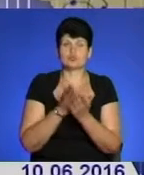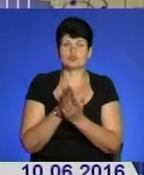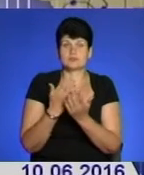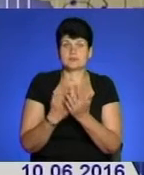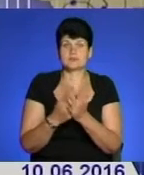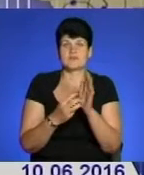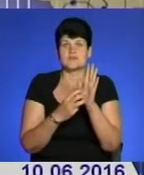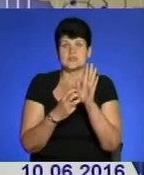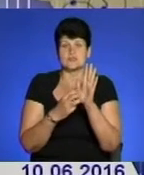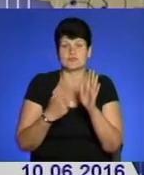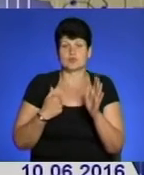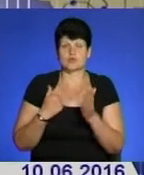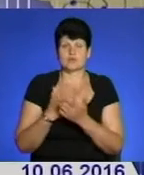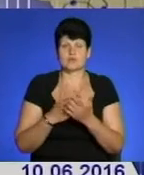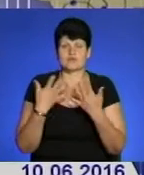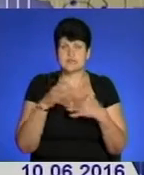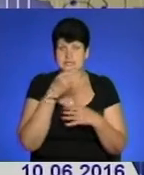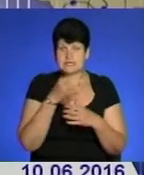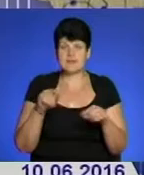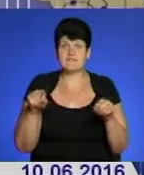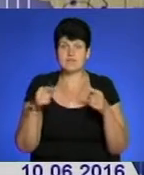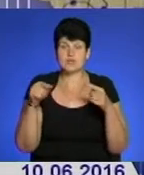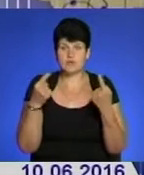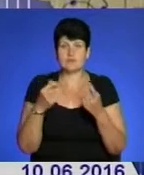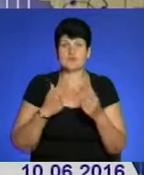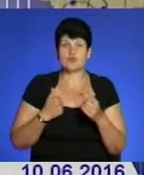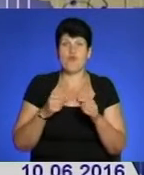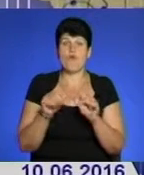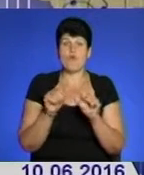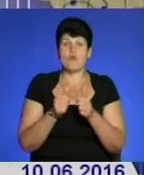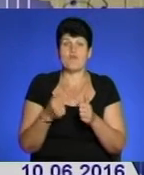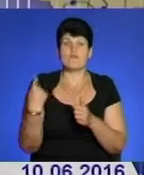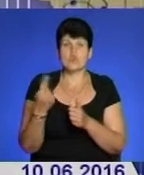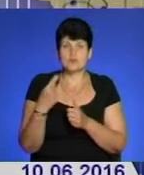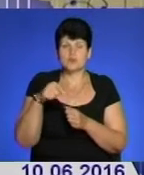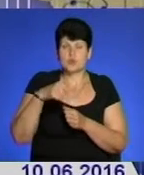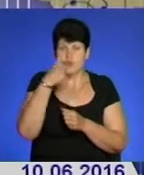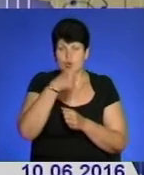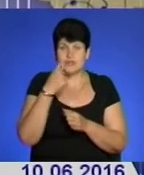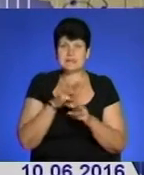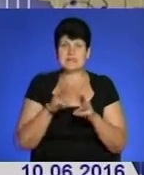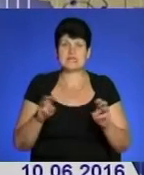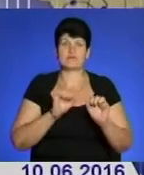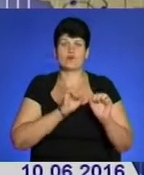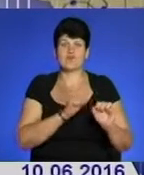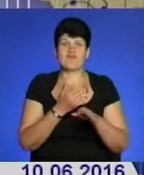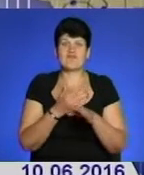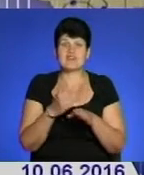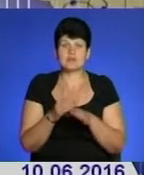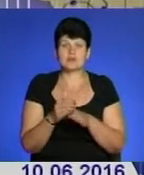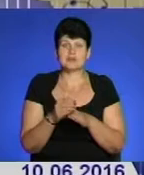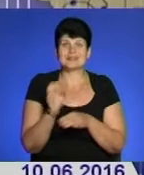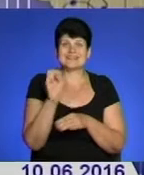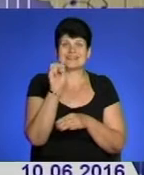800 військовослужбовців, як я вже сказала. На відновлення військових формувань в області цього року Міністерство оборони виділило лише